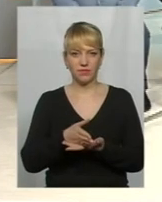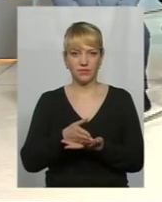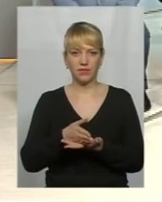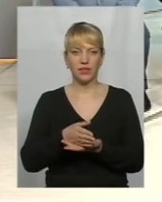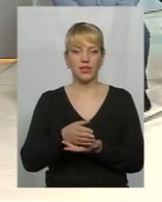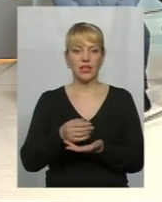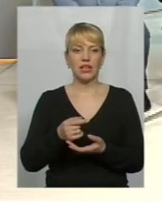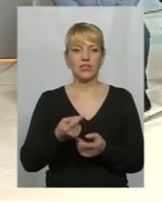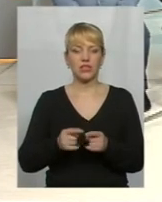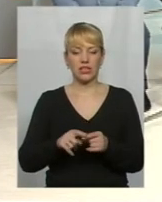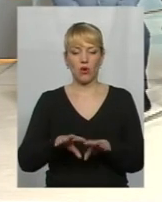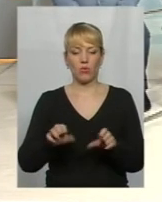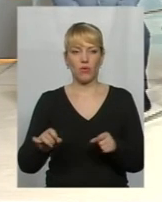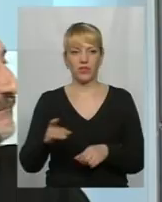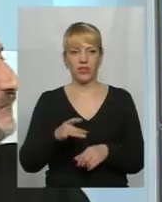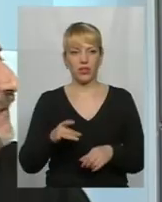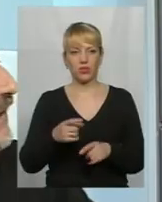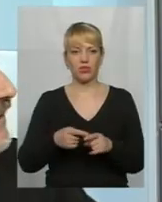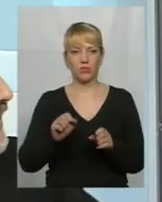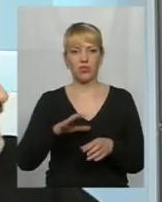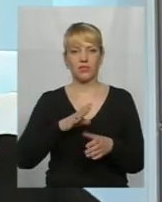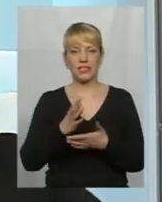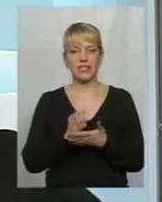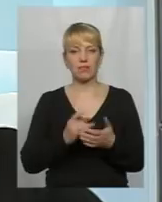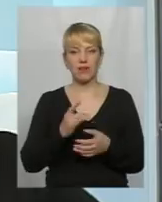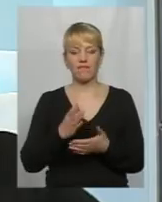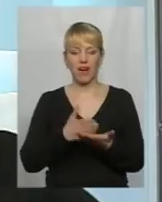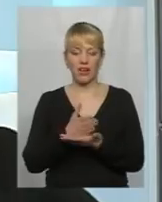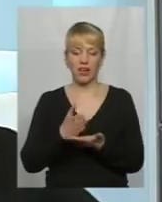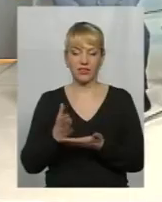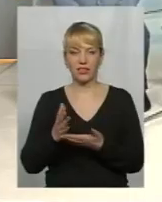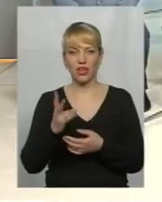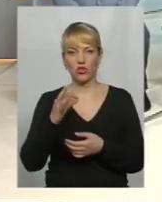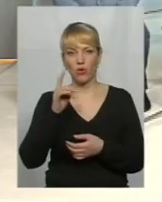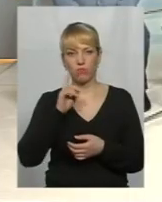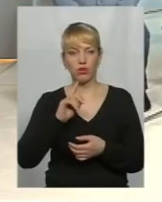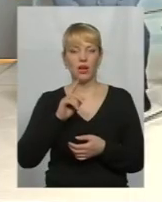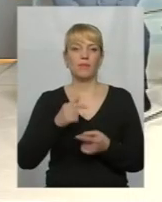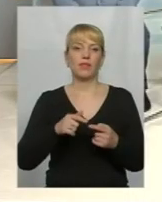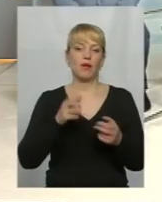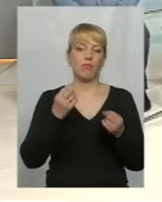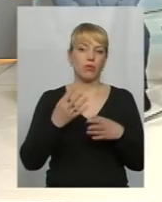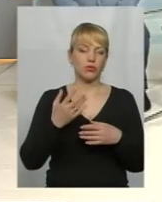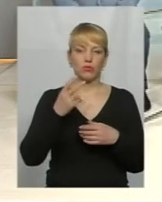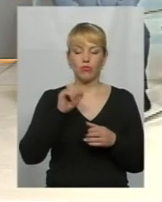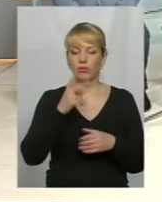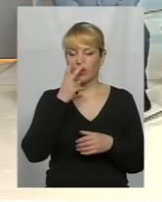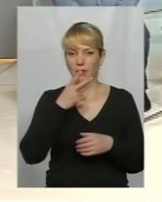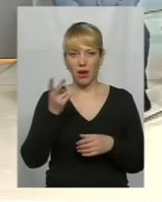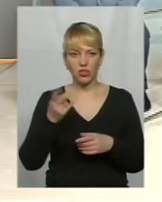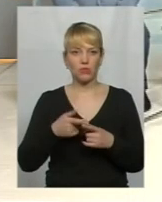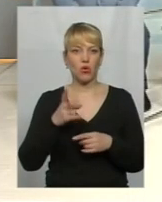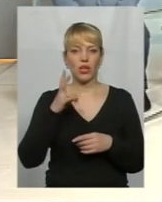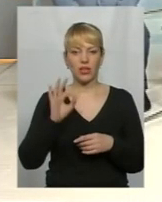цих окупованих районах. Можливо, ці запасні варіанти є? їх поки що не бачимо. І я думаю, що вони вже, ці кризові